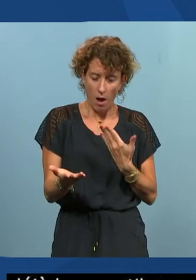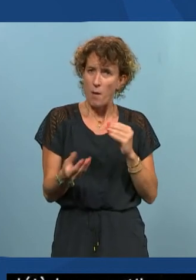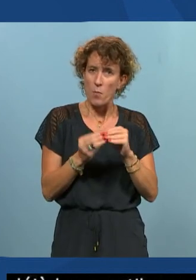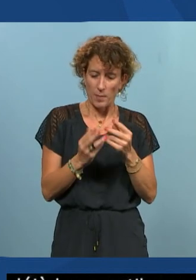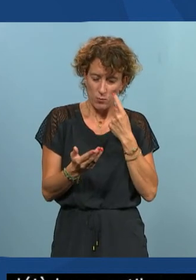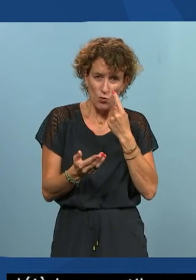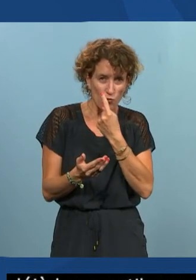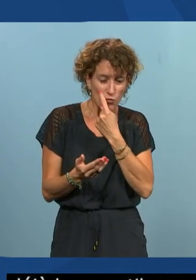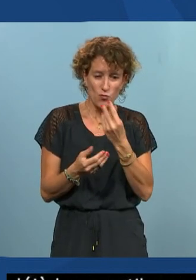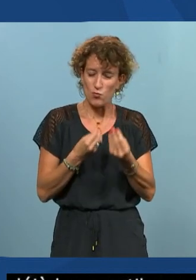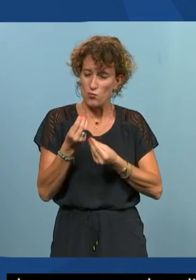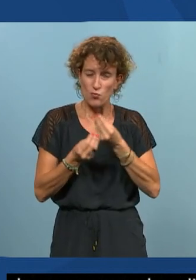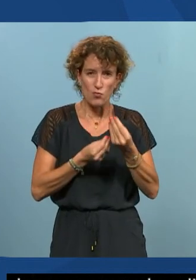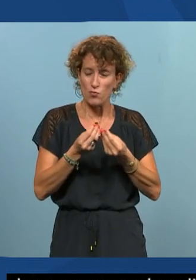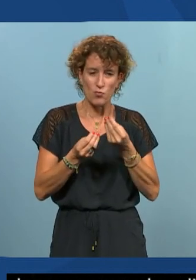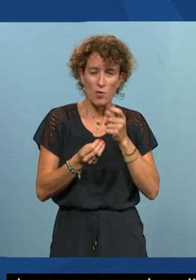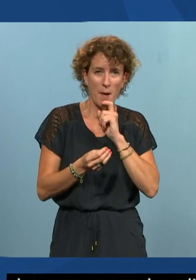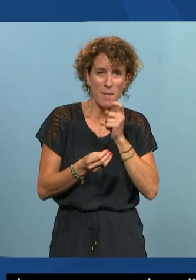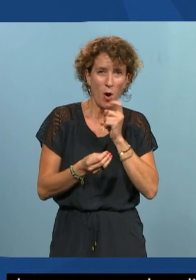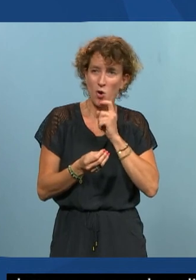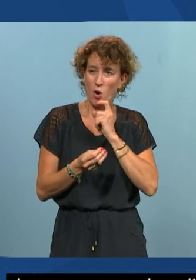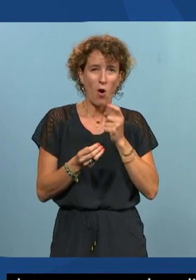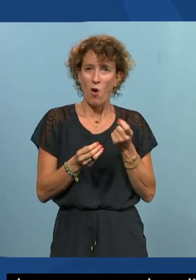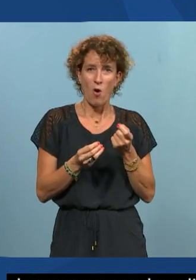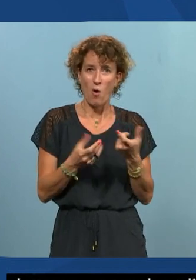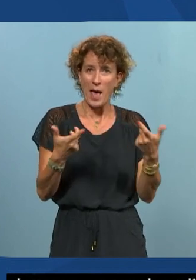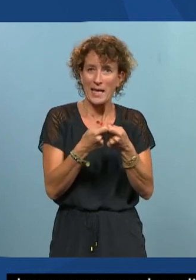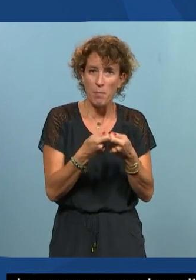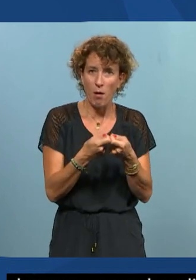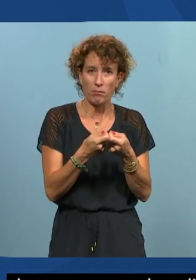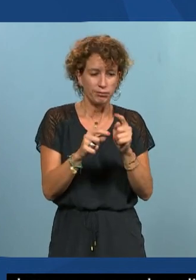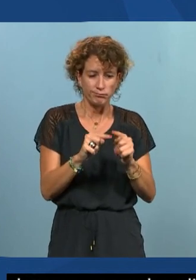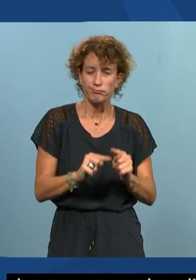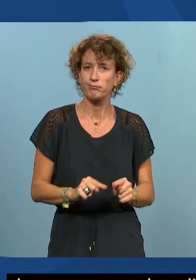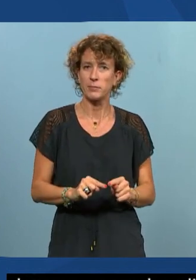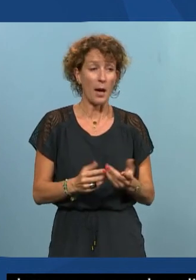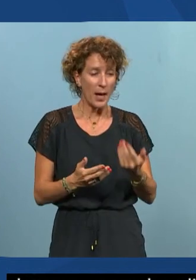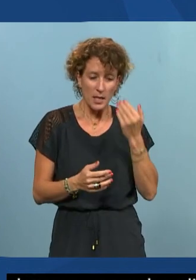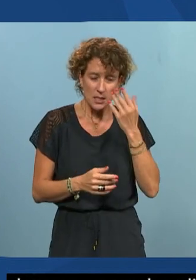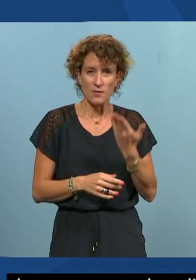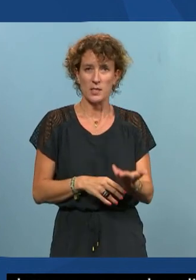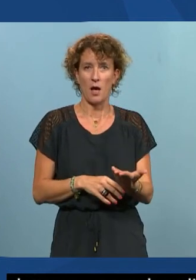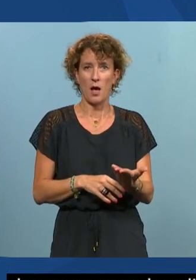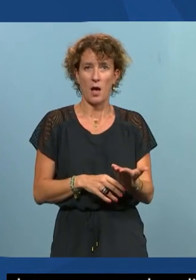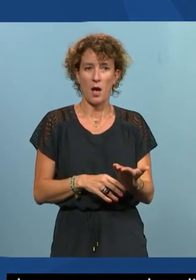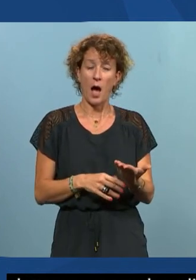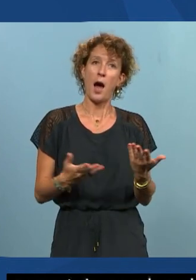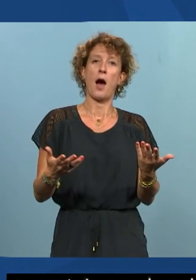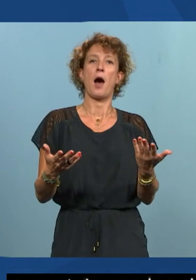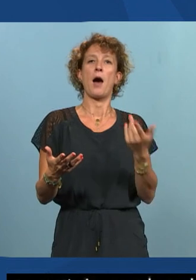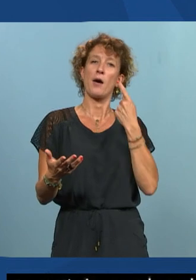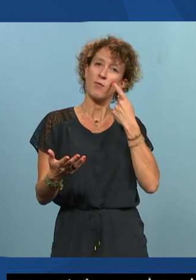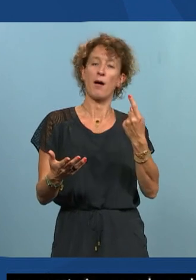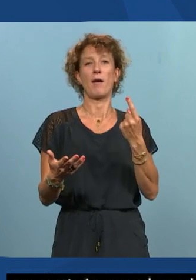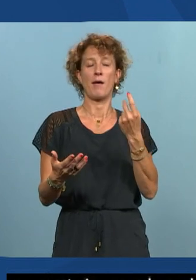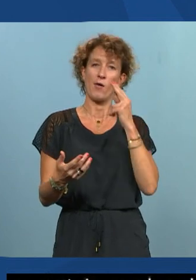elles ne sont pas encore équipées ça peut être un cas où des gens rentrent dans ce truc si je fais ça en fait je vois beaucoup mieux moi